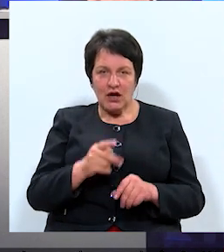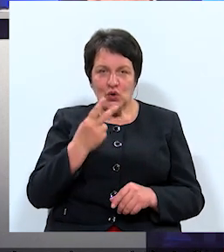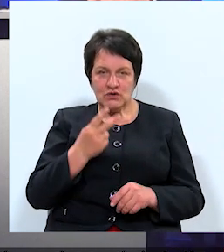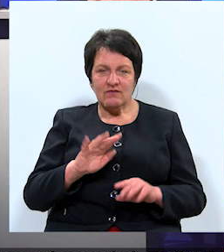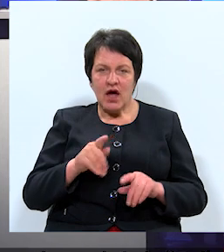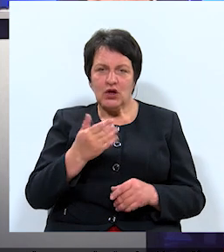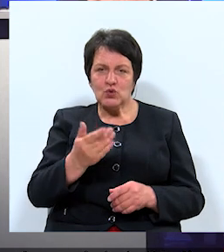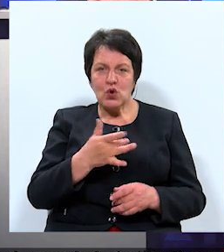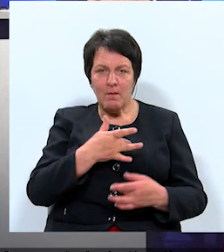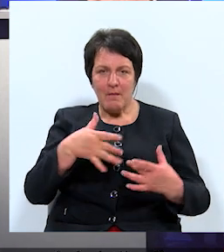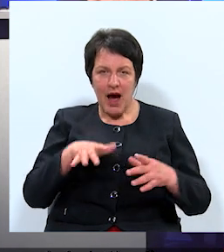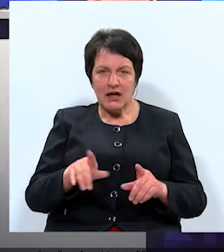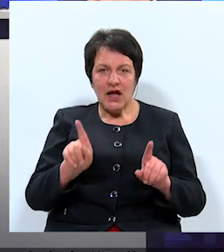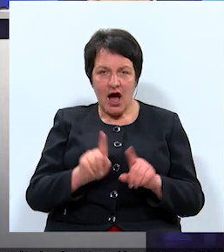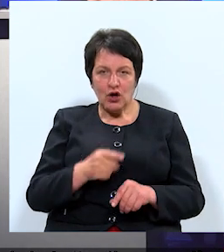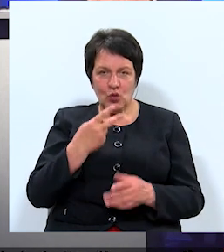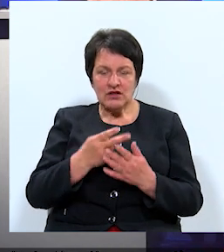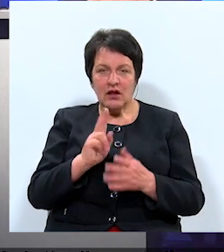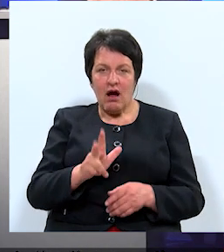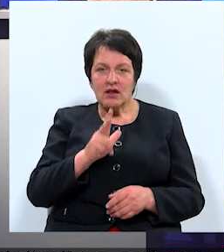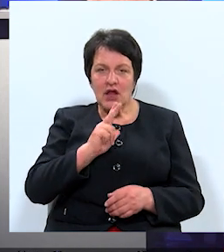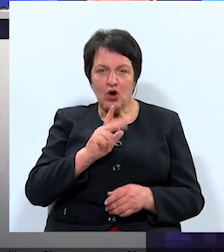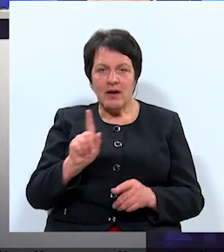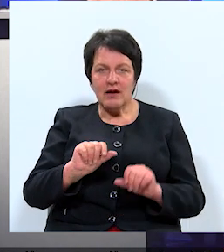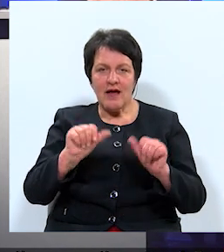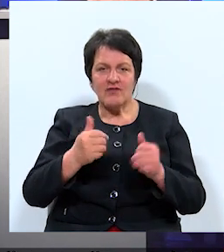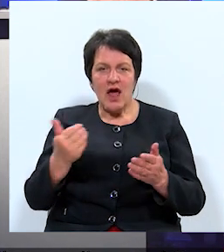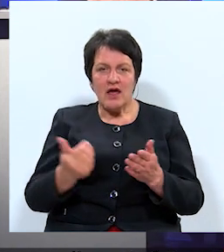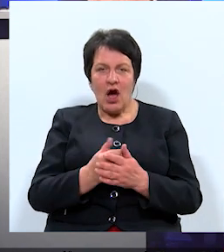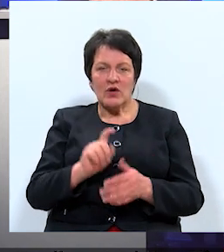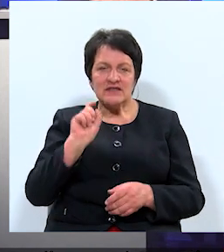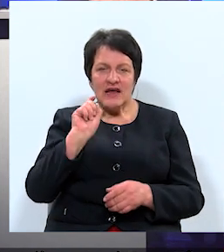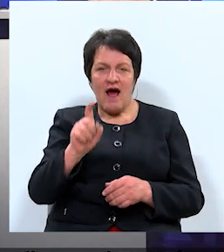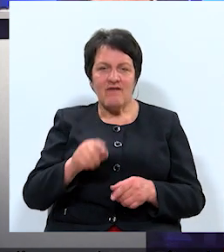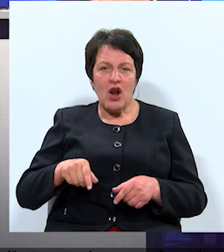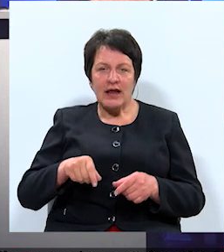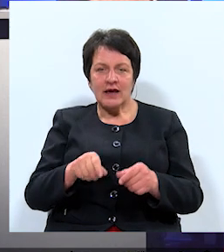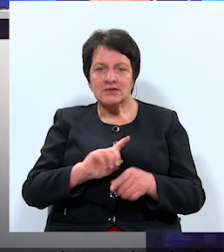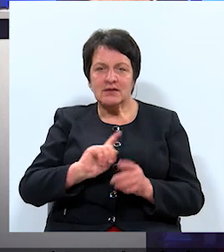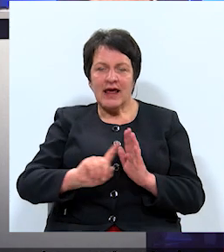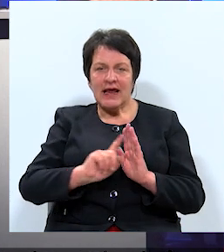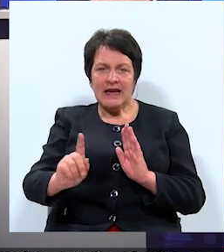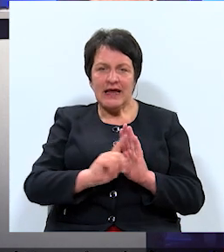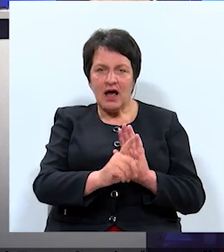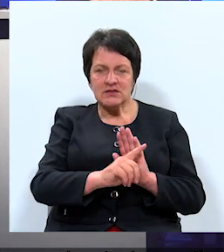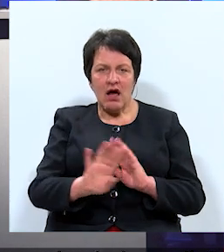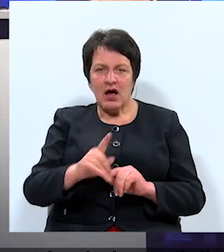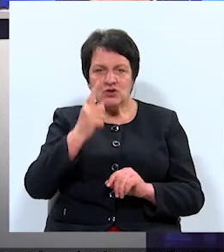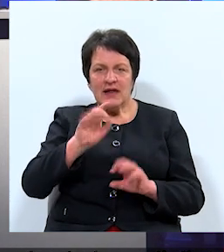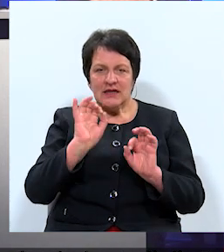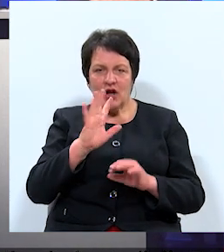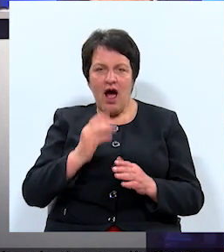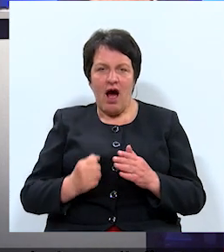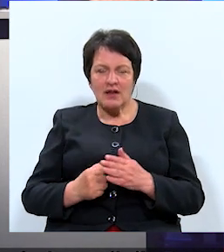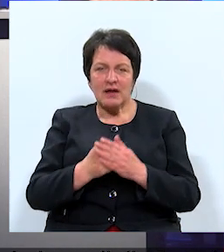vai jūsu partijā arī uzskatāt, ka Daugavpilī ir jāveido jaunas tramvaju līnijas, kuras ir domātas tikai, lai atbalstītu